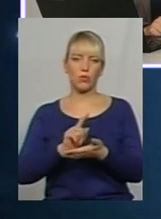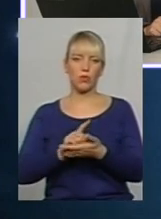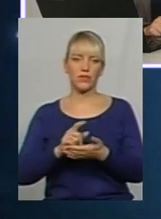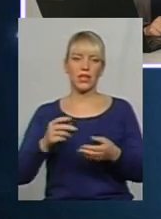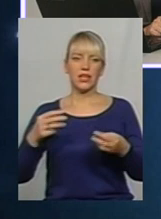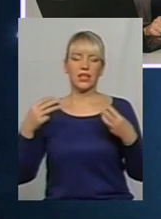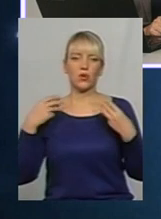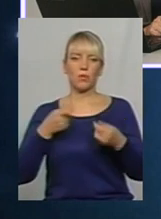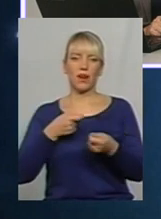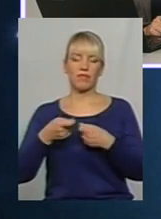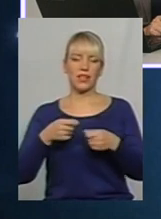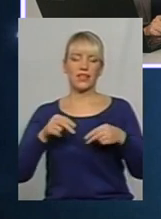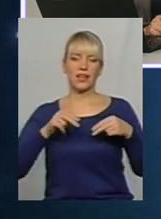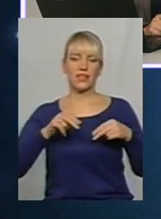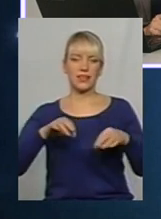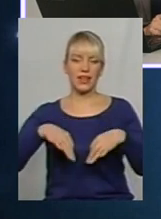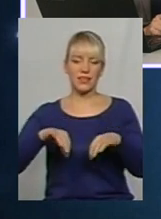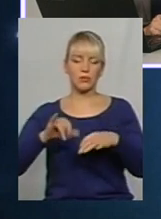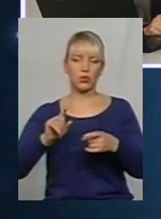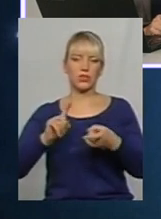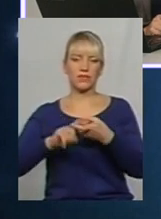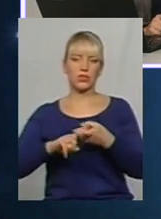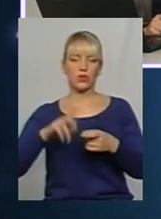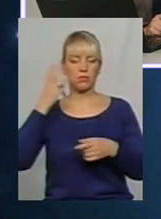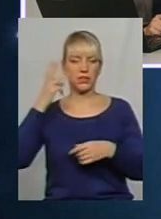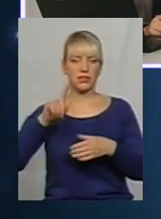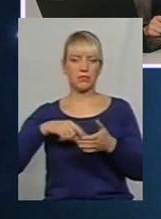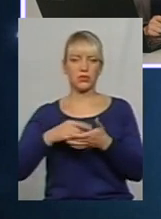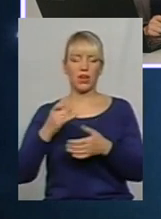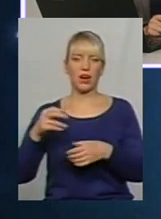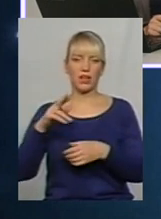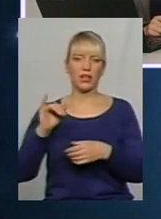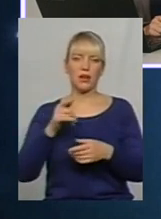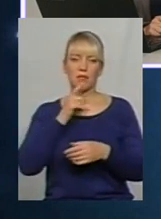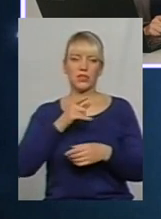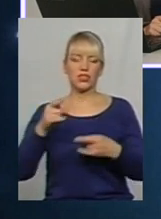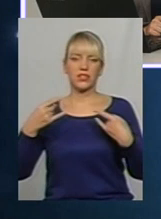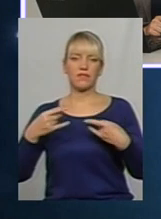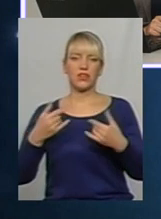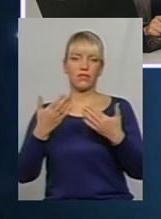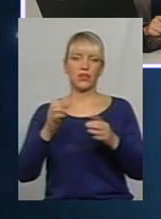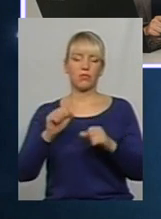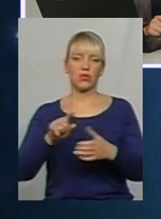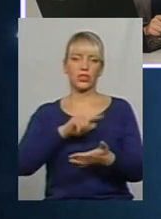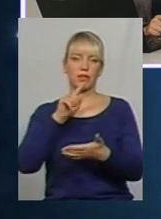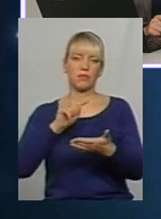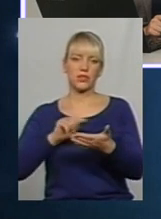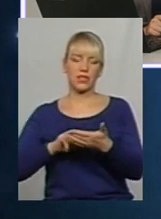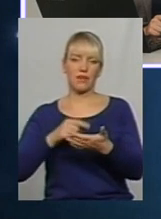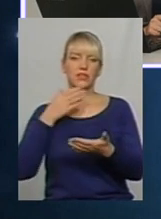транспорту та зв'язку Хмельницької міської ради. Під час ефіру ви ж можете поставити свої